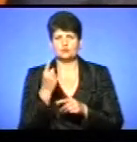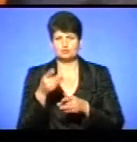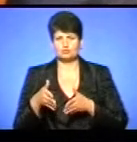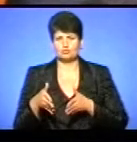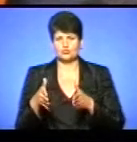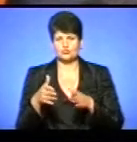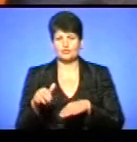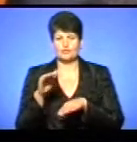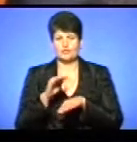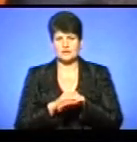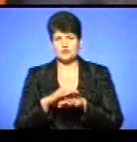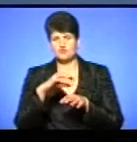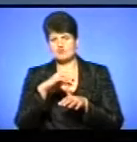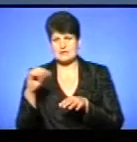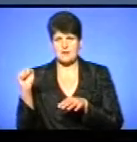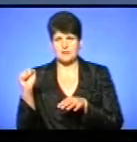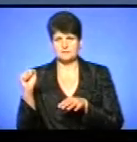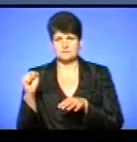фактично проїзної частини забрали.